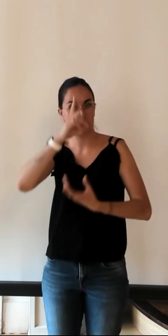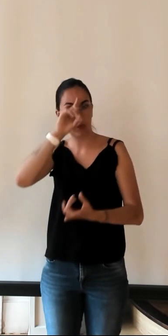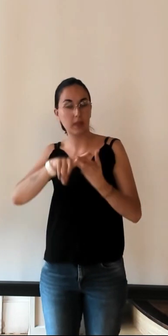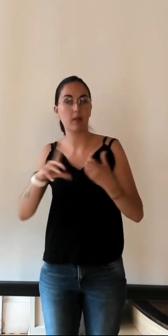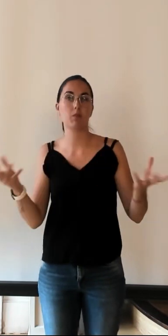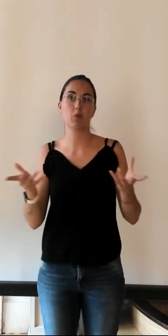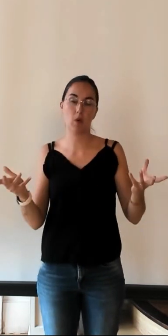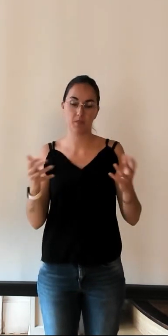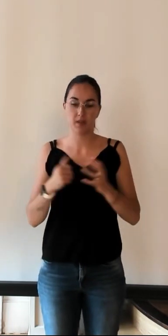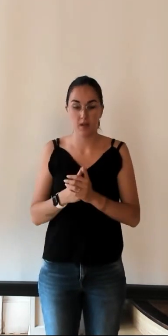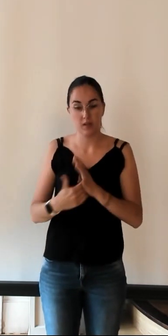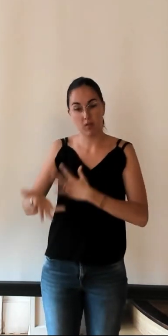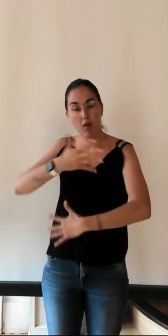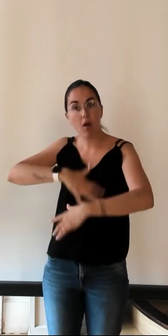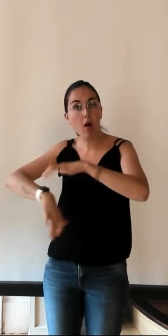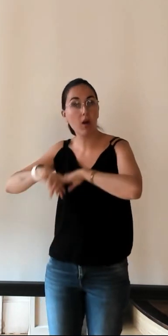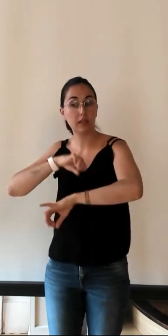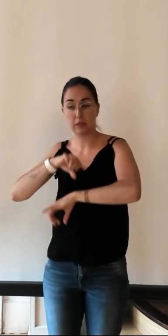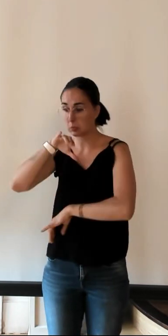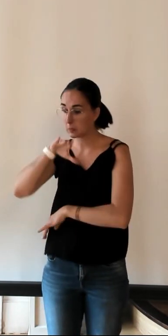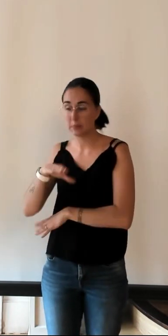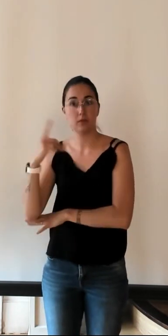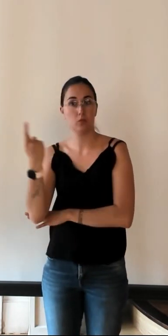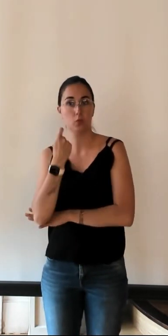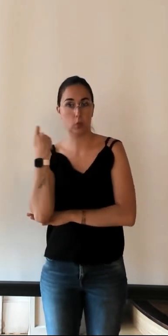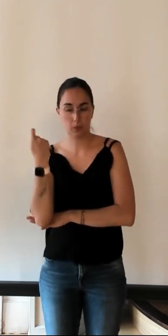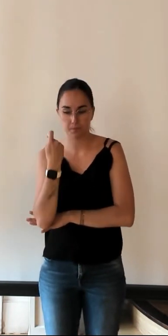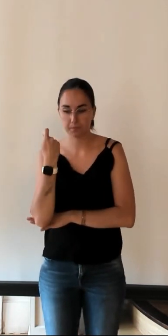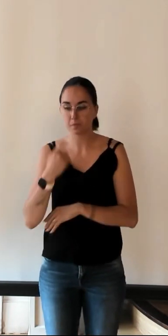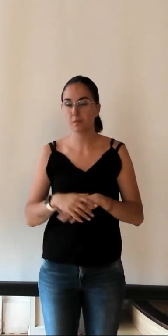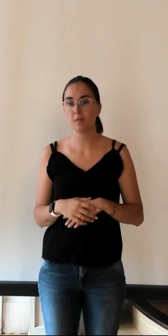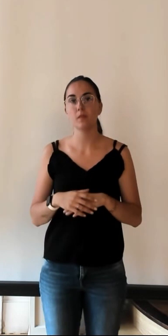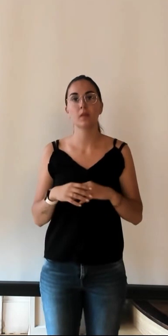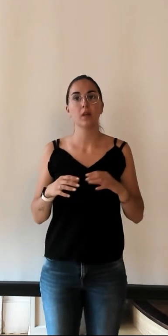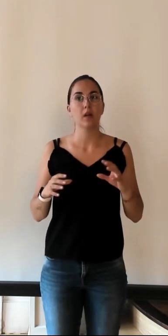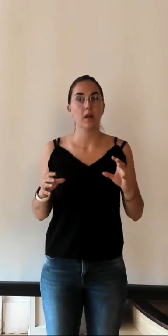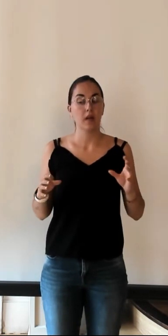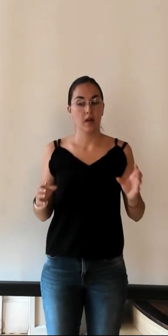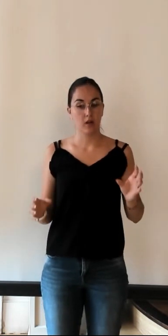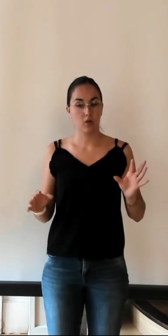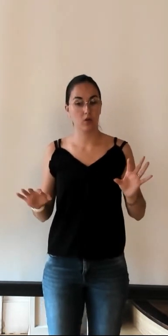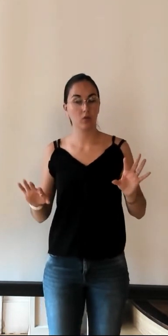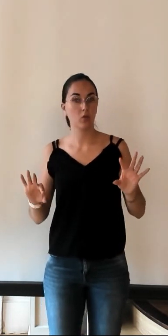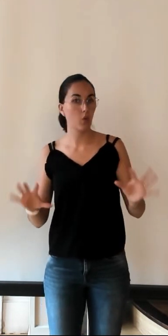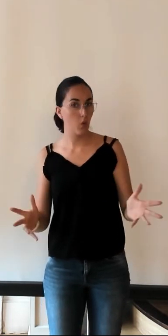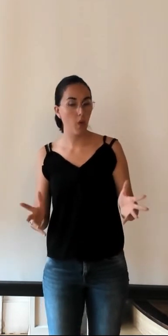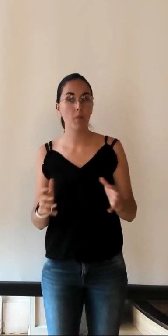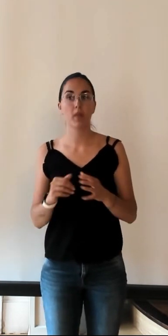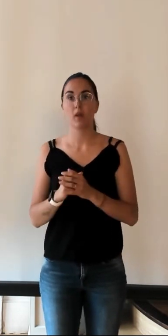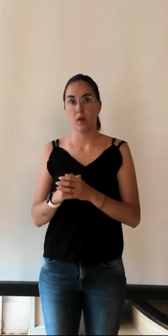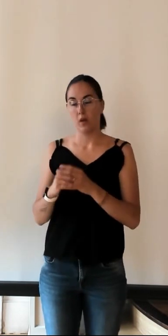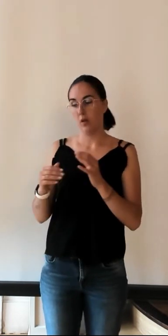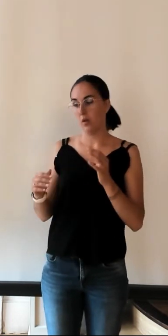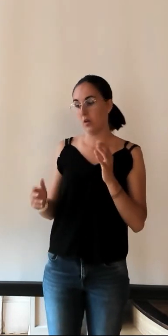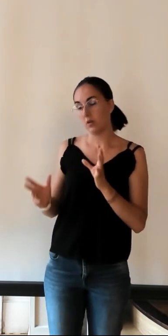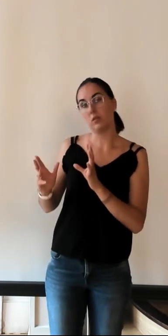'organisation propre à la ville de Tours. Alors, à travers la promotion réalisée par